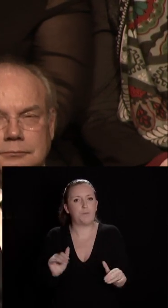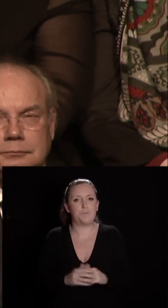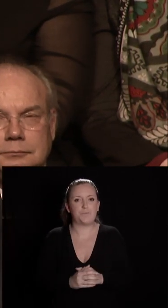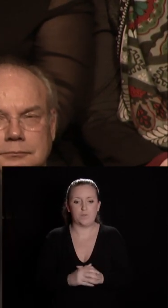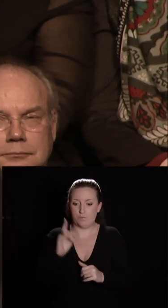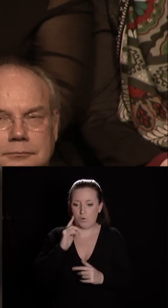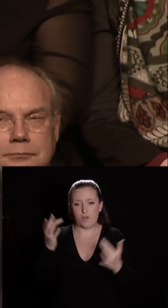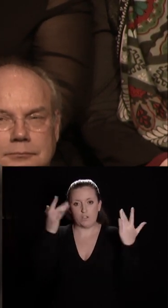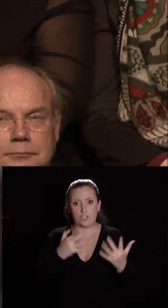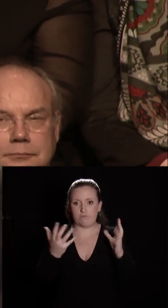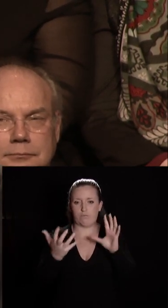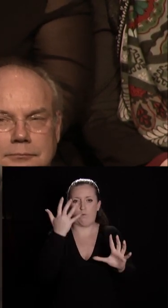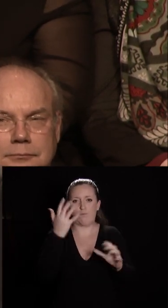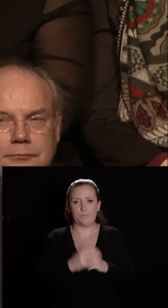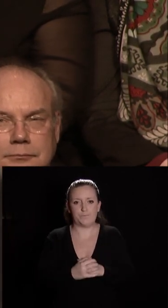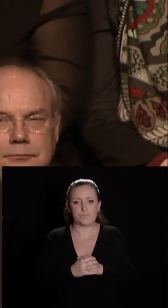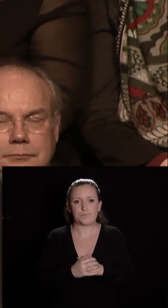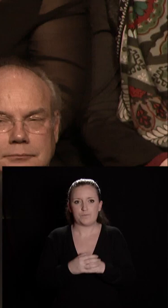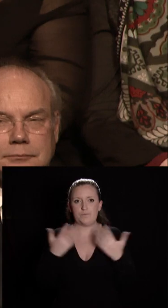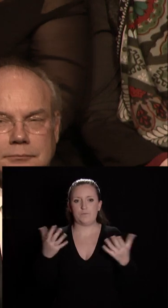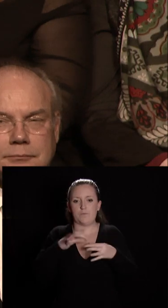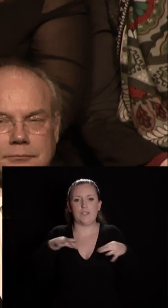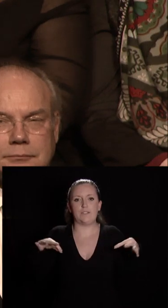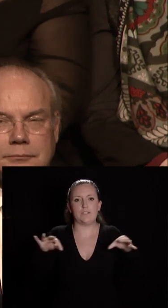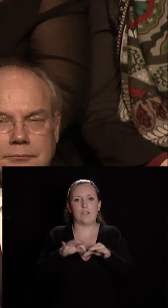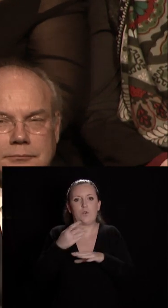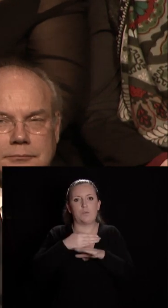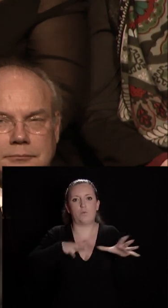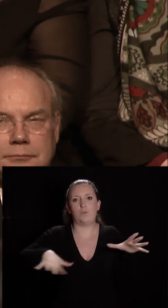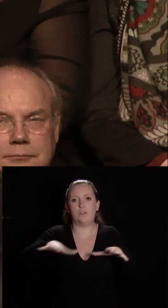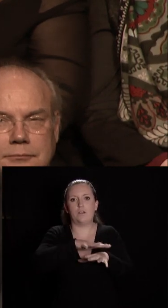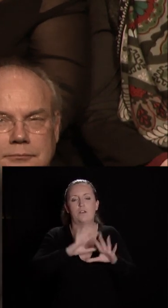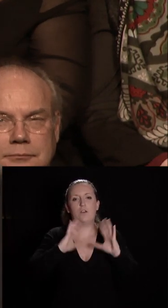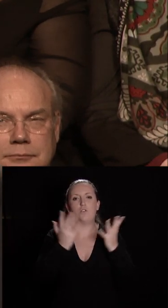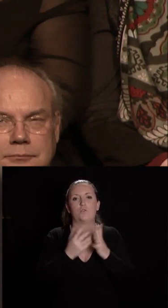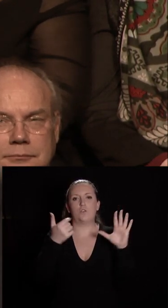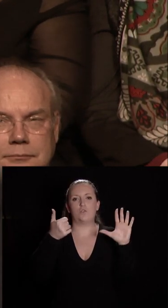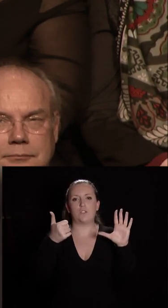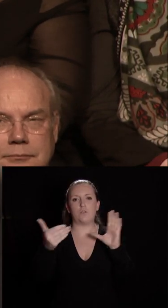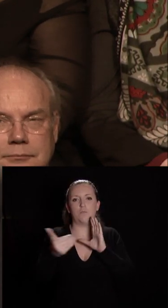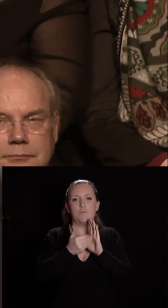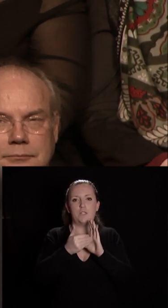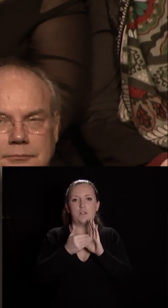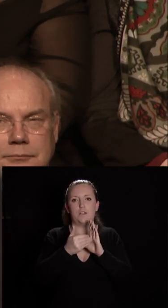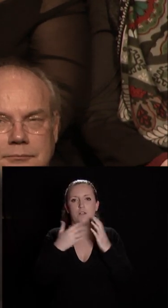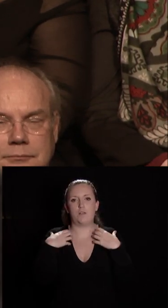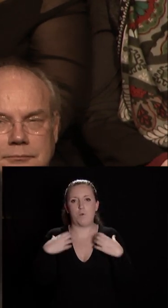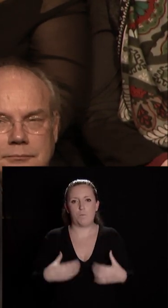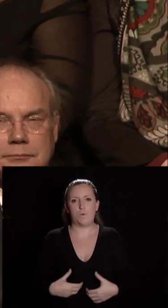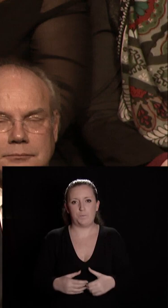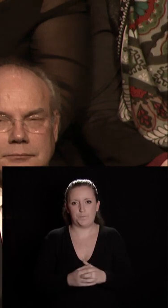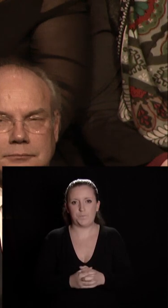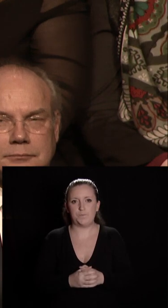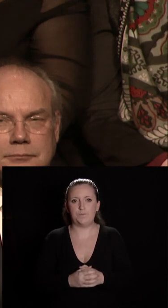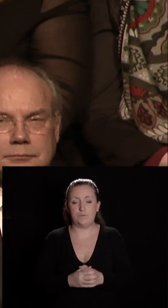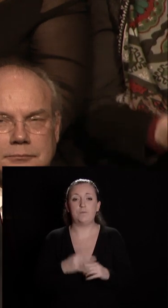que ceux-là sont remarquables sur le territoire métropolitain chers amis 60 000 adhérents 60 000 adhérents 60